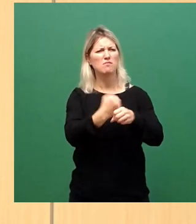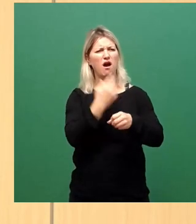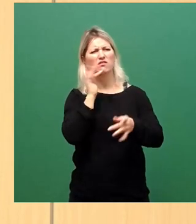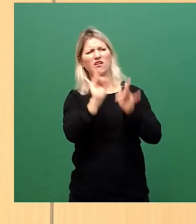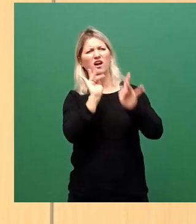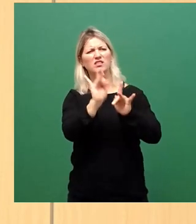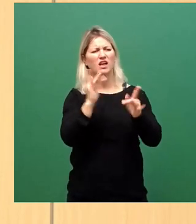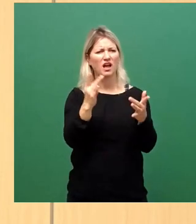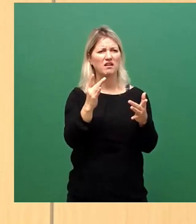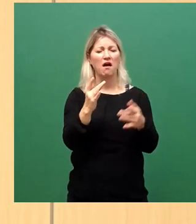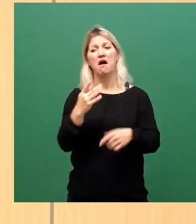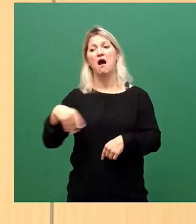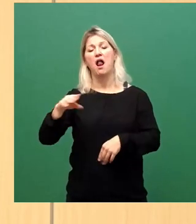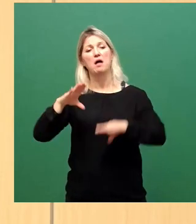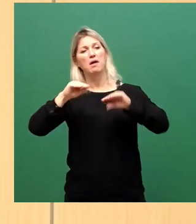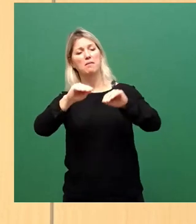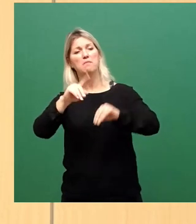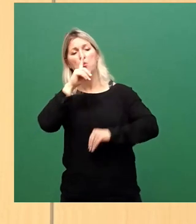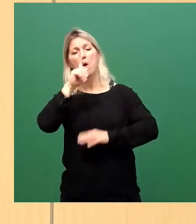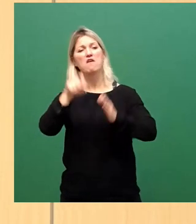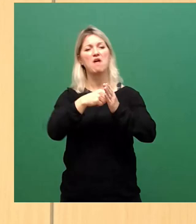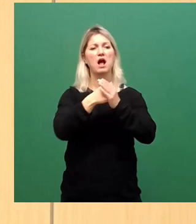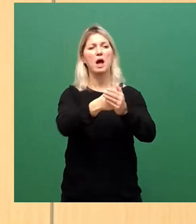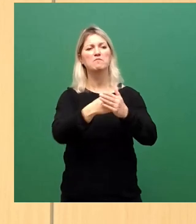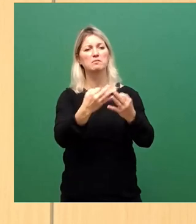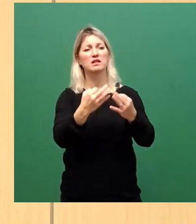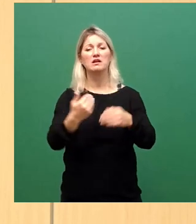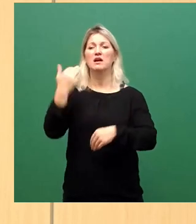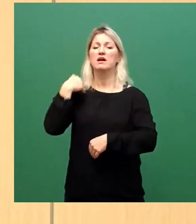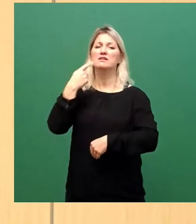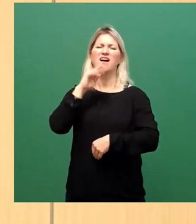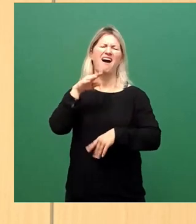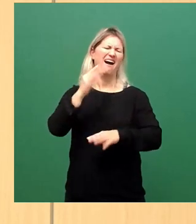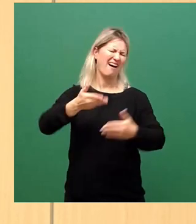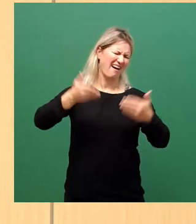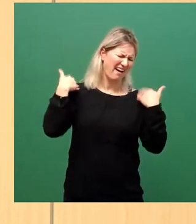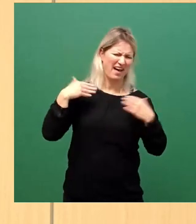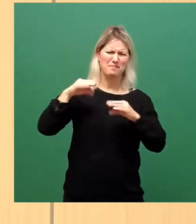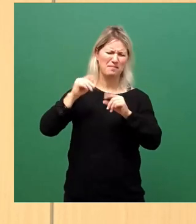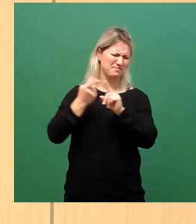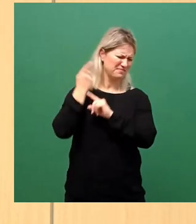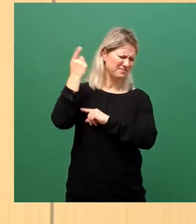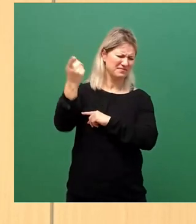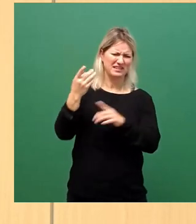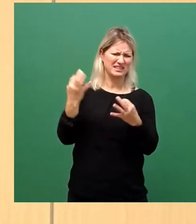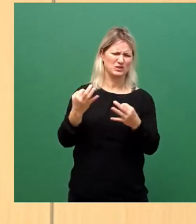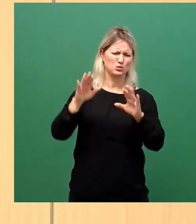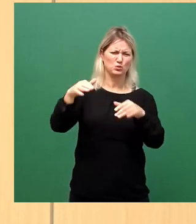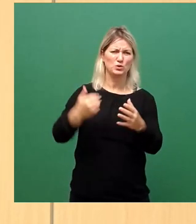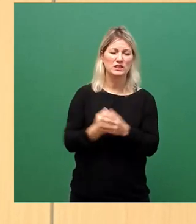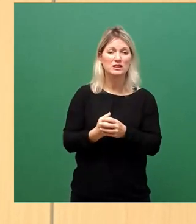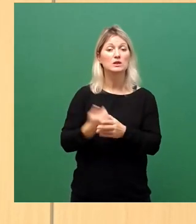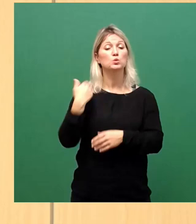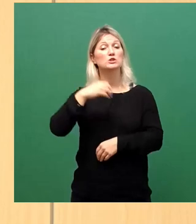Wahlkampfgetöse. Vor einem Jahr hieß es noch, das seien Hinterbänkleräußerungen. Und im Sommer der Vorwurf, es würde jetzt wegen des